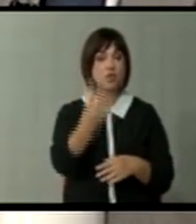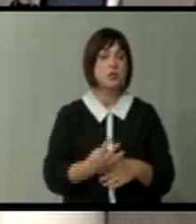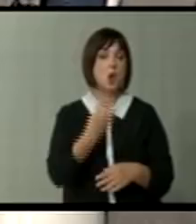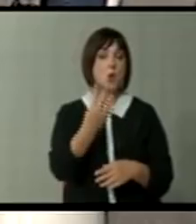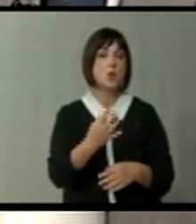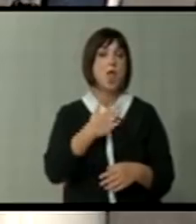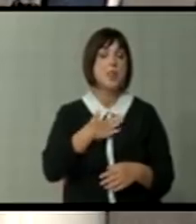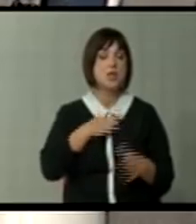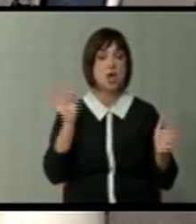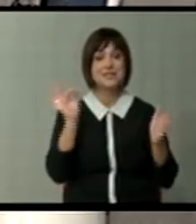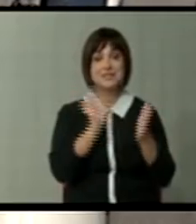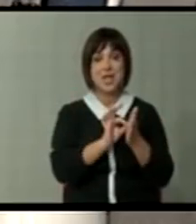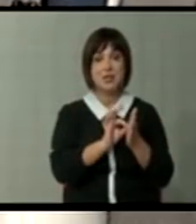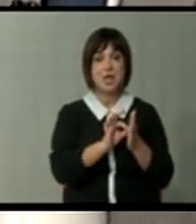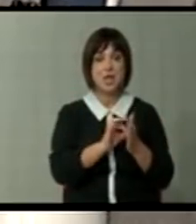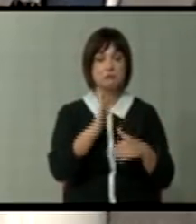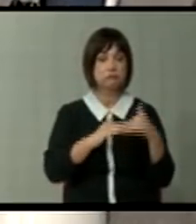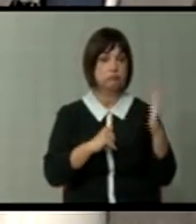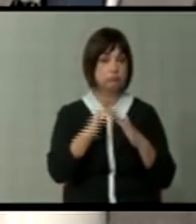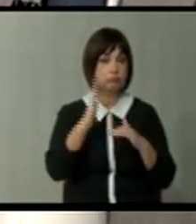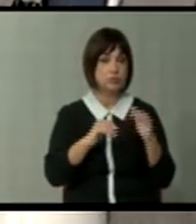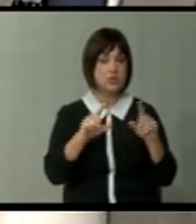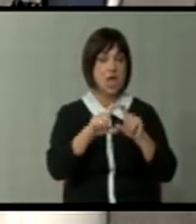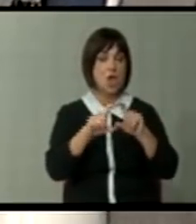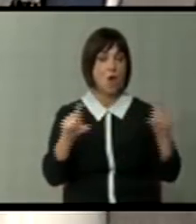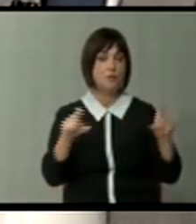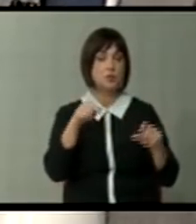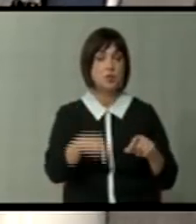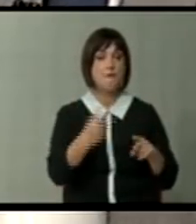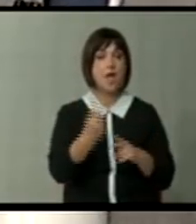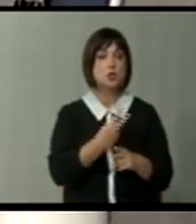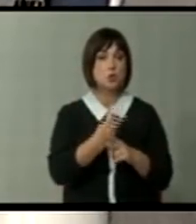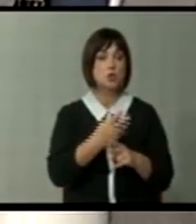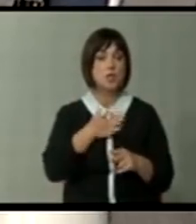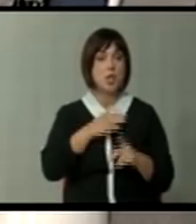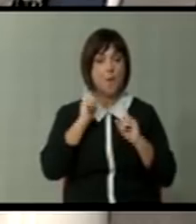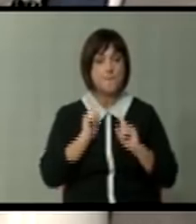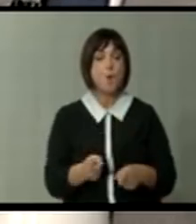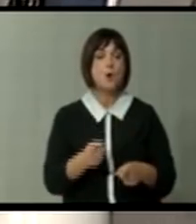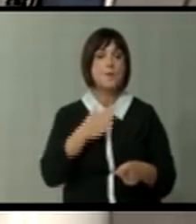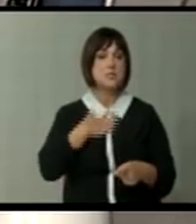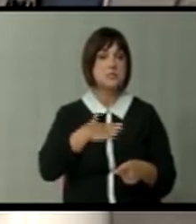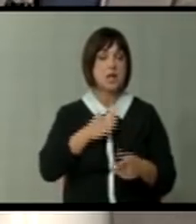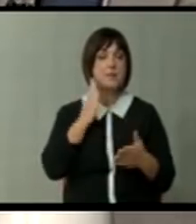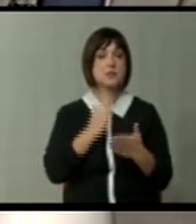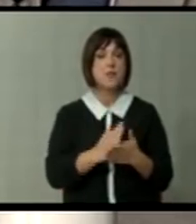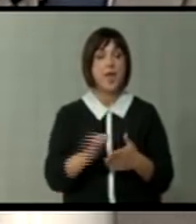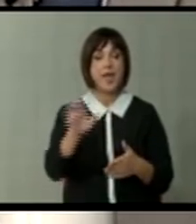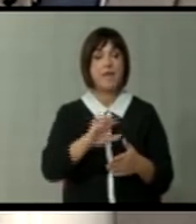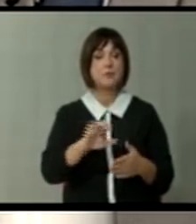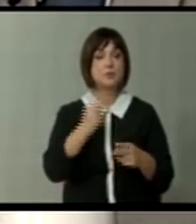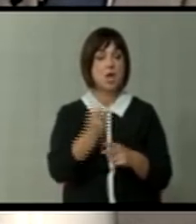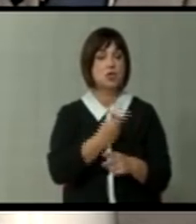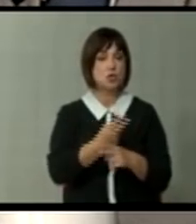наша цел е изградба на институциите на оваа држава. Ние мораме и сакаме да станаме европска